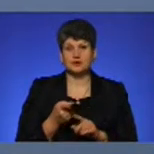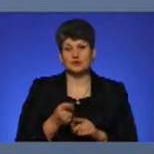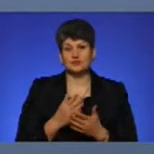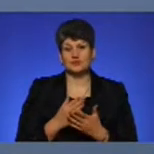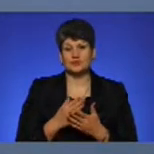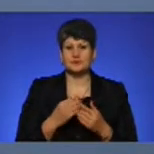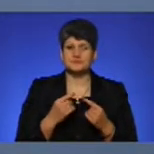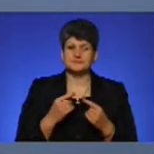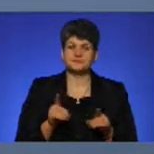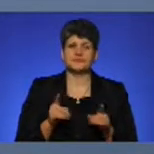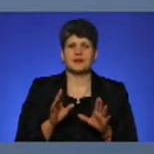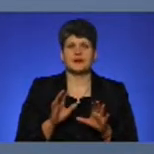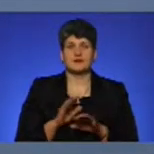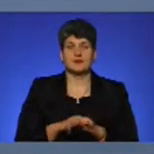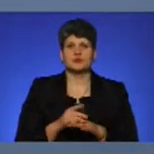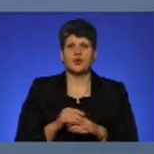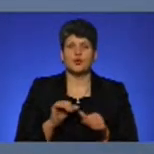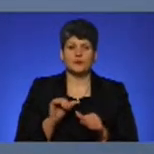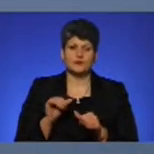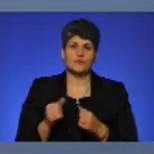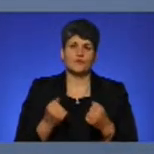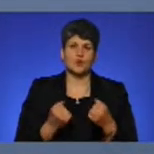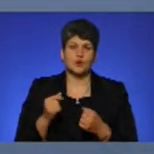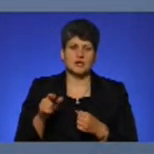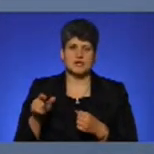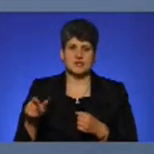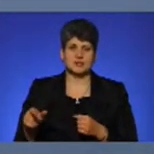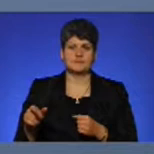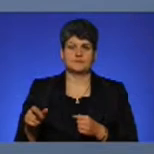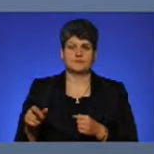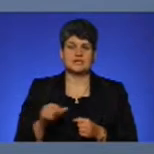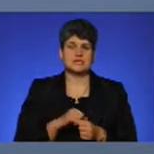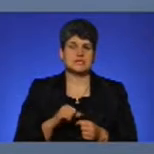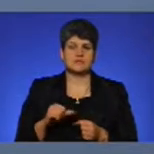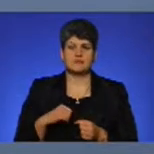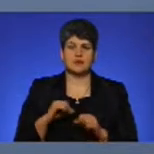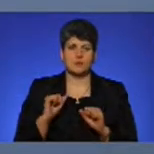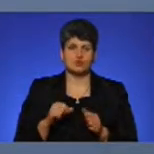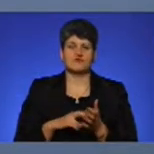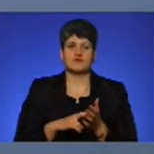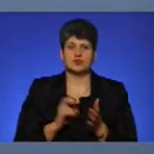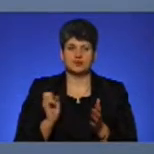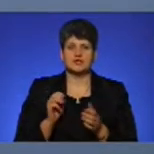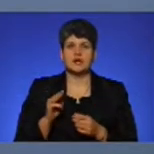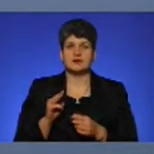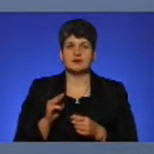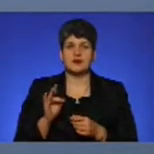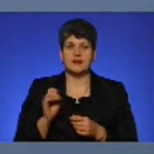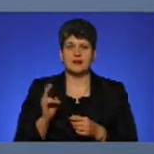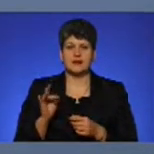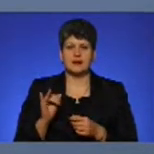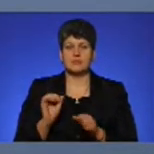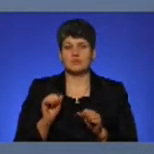фактор, тому що деякі водії самовільно можуть відключати ті трекери. Може бути